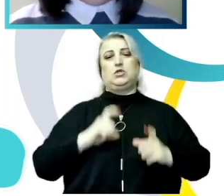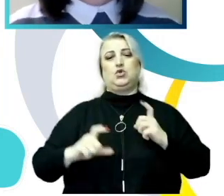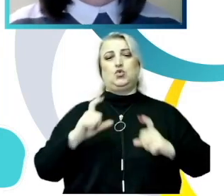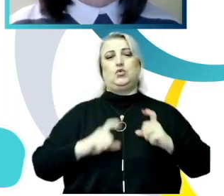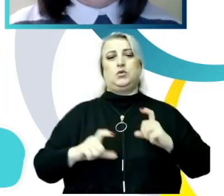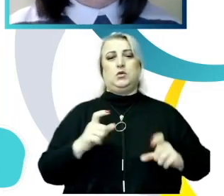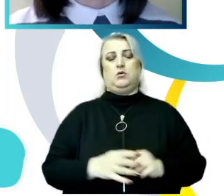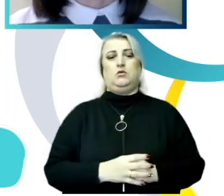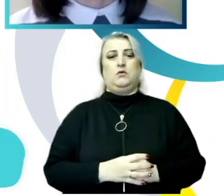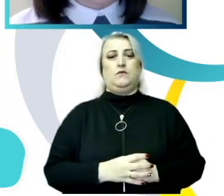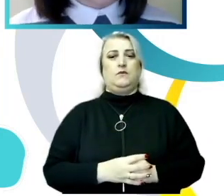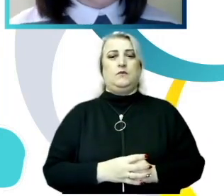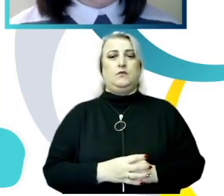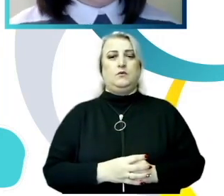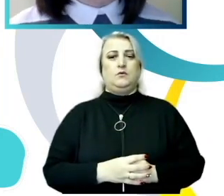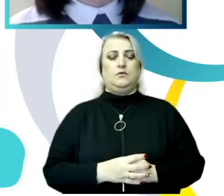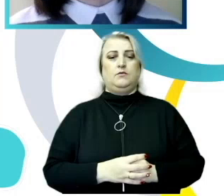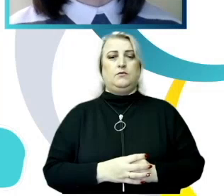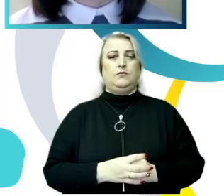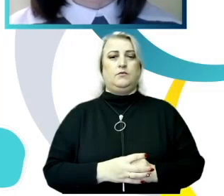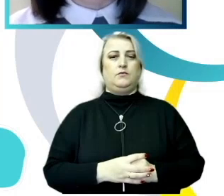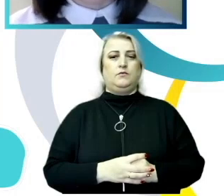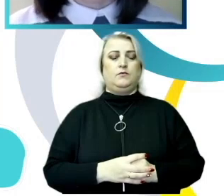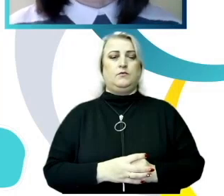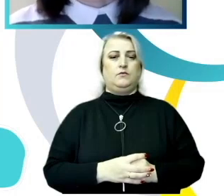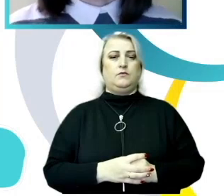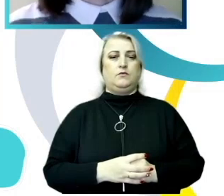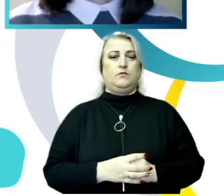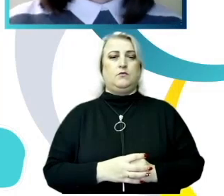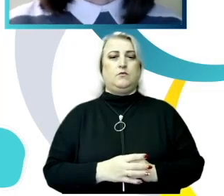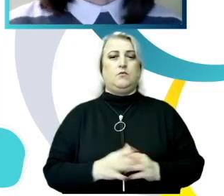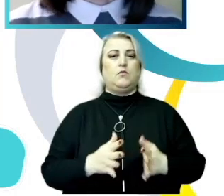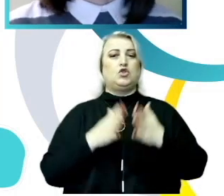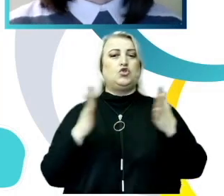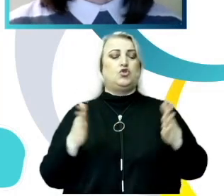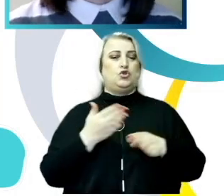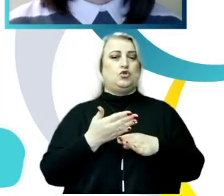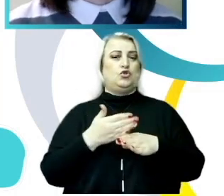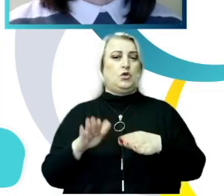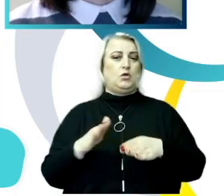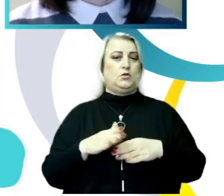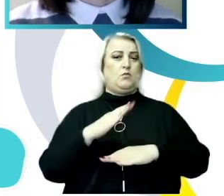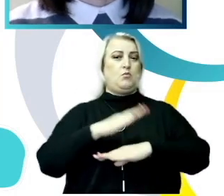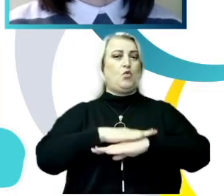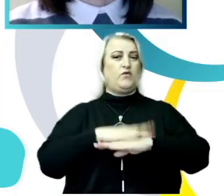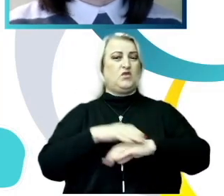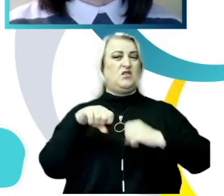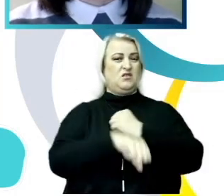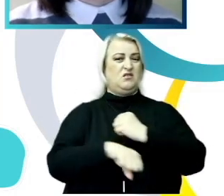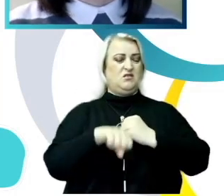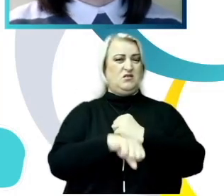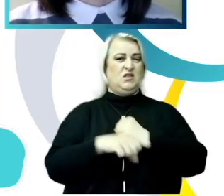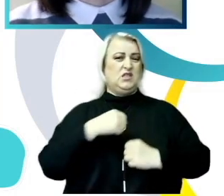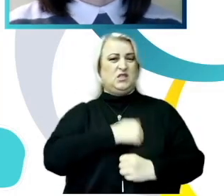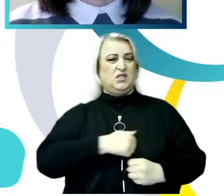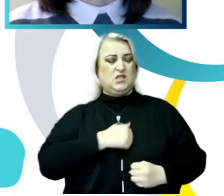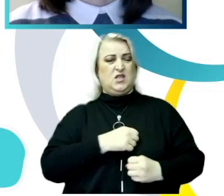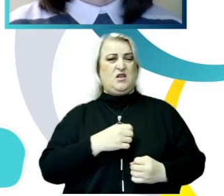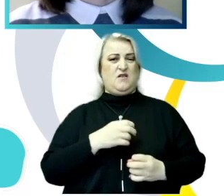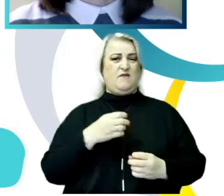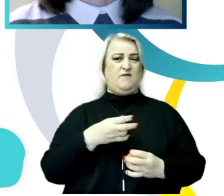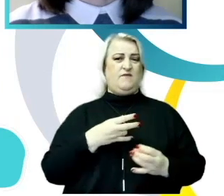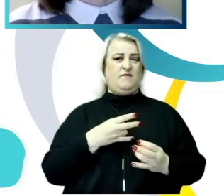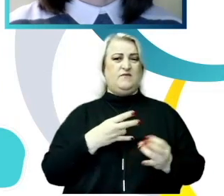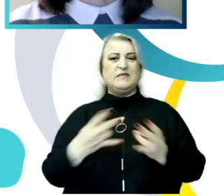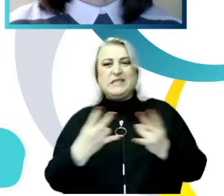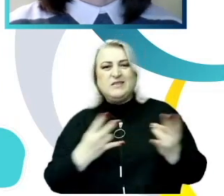arată, aveți și imaginea în față, observăm că, în mare parte, comportamentele abuzive vin din partea studenților din anii